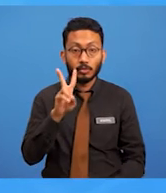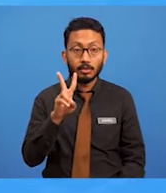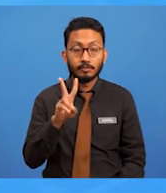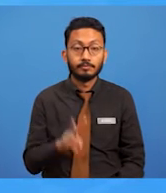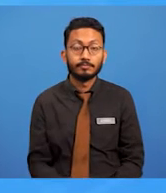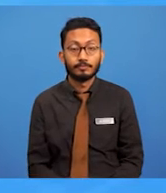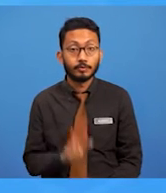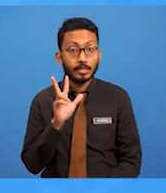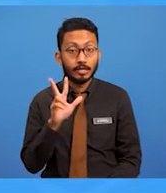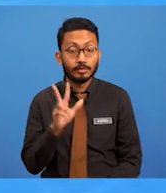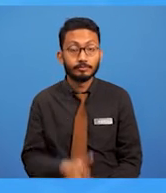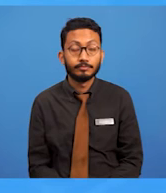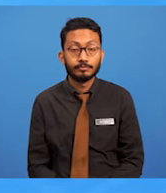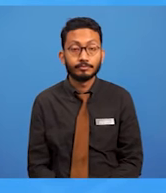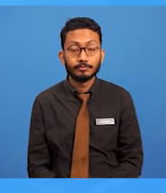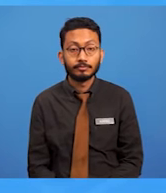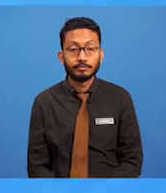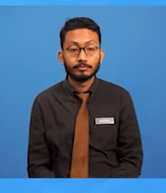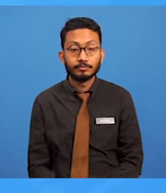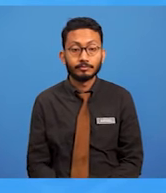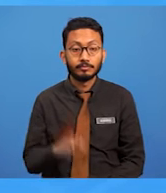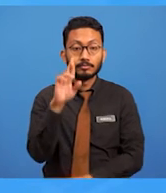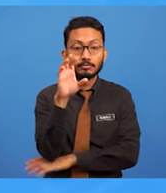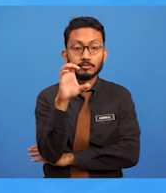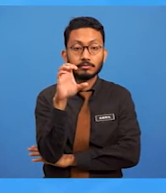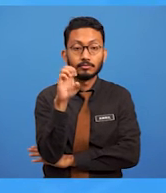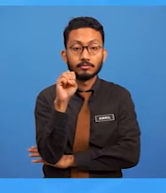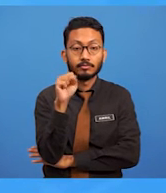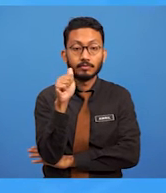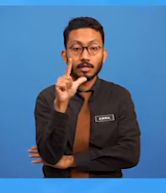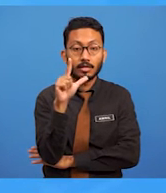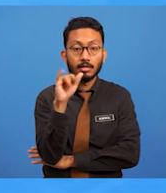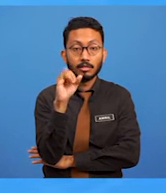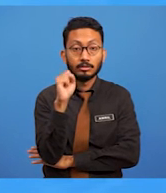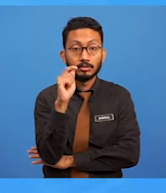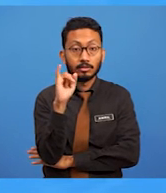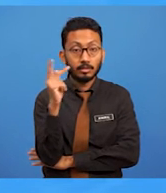yang terakhir? Konsep lukisan yang terakhir adalah jahlisti.